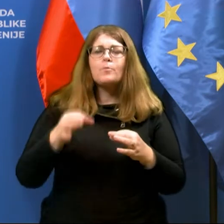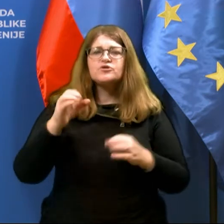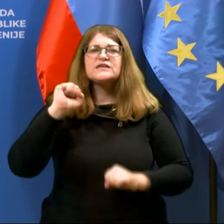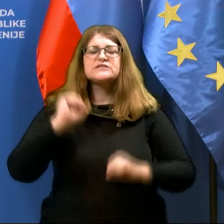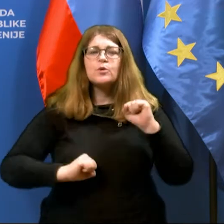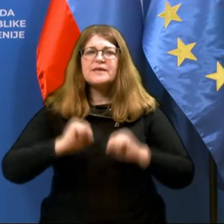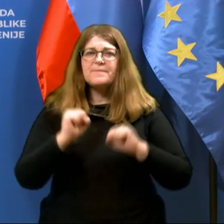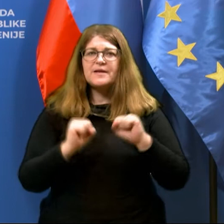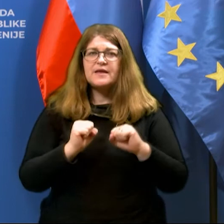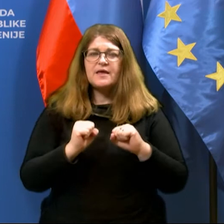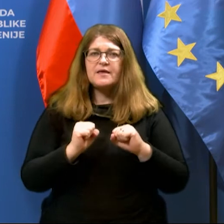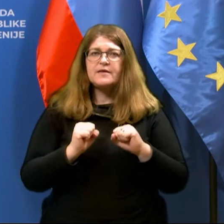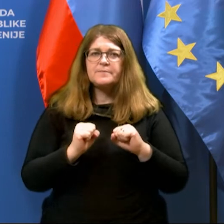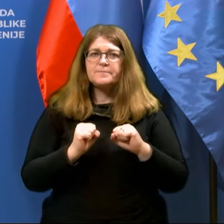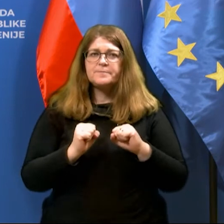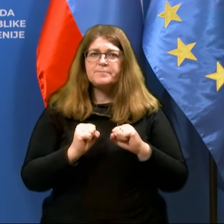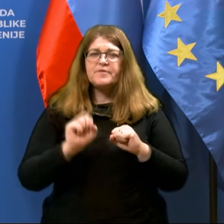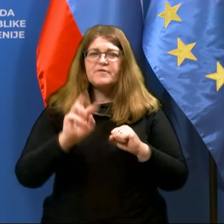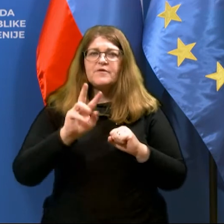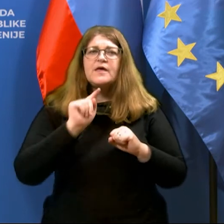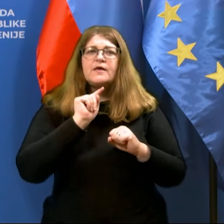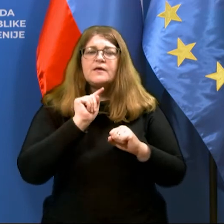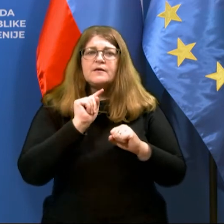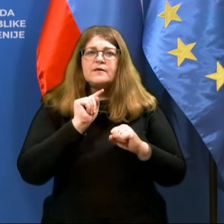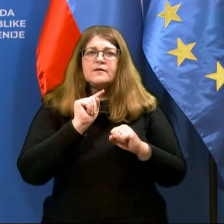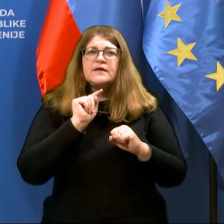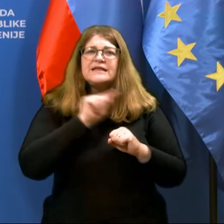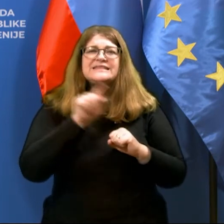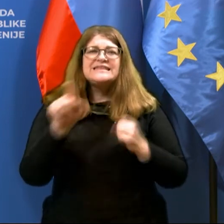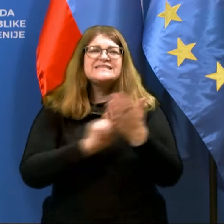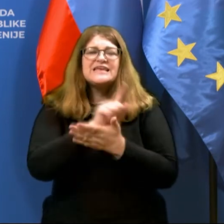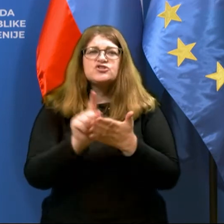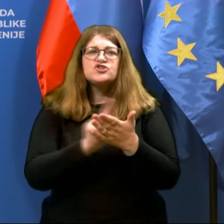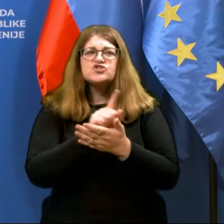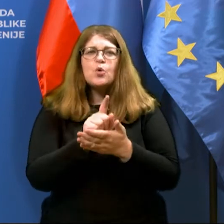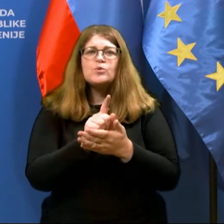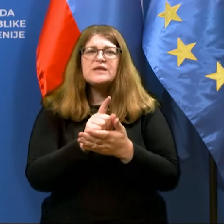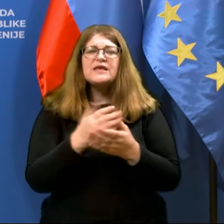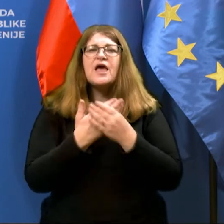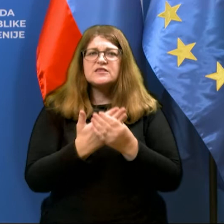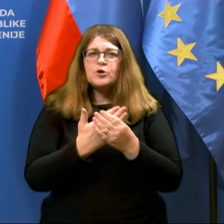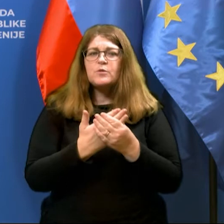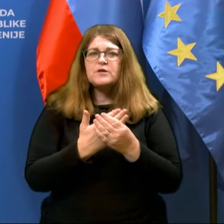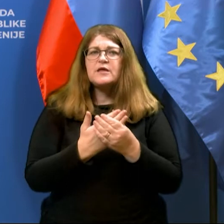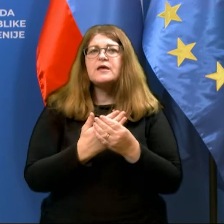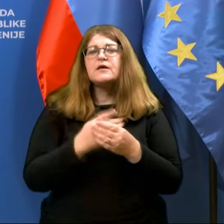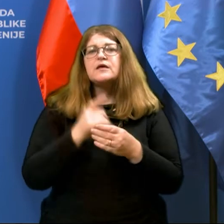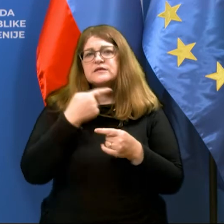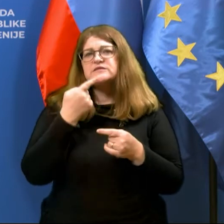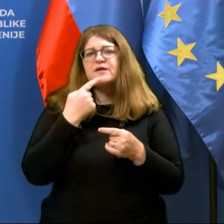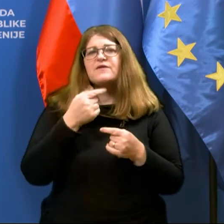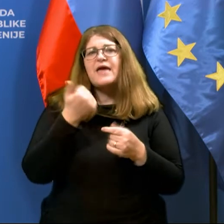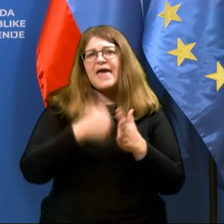gibanje v tistih časovnih terminih, ki so bolj upremenjeni. Recimo tako so imeli omejitev gibanja